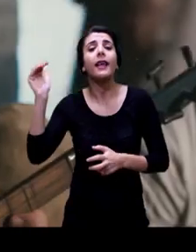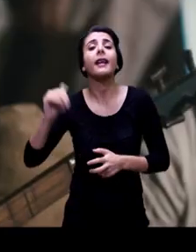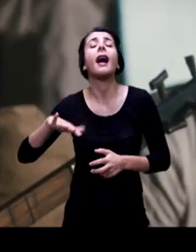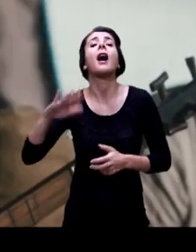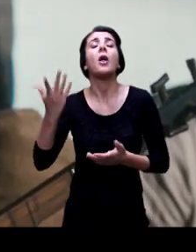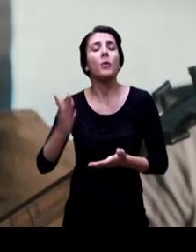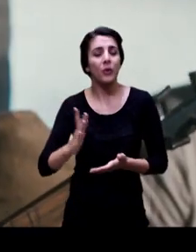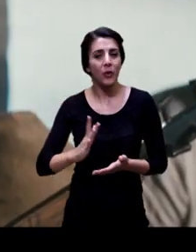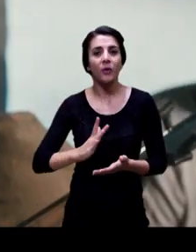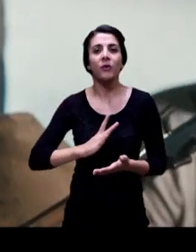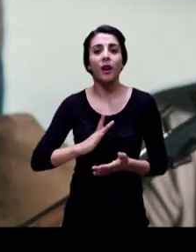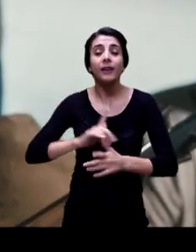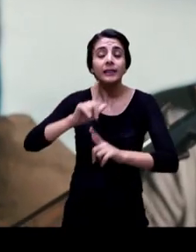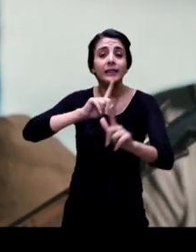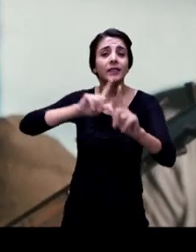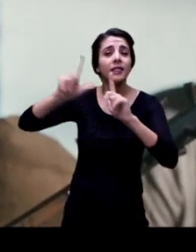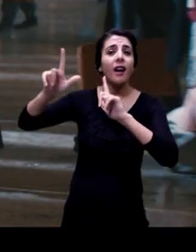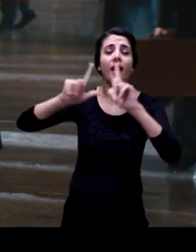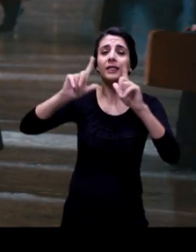Aratın engelmez mi?